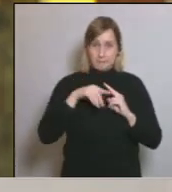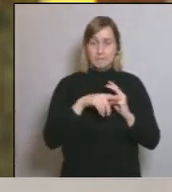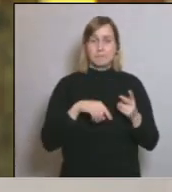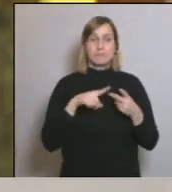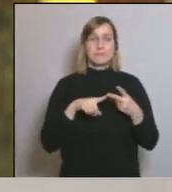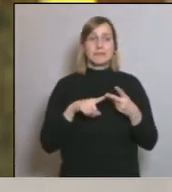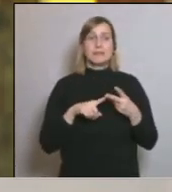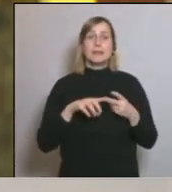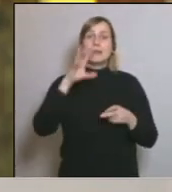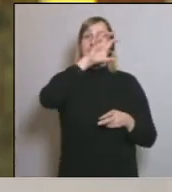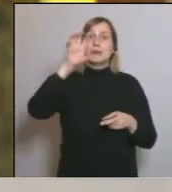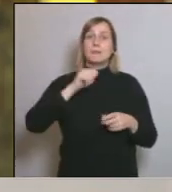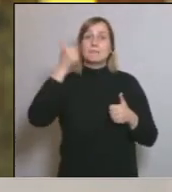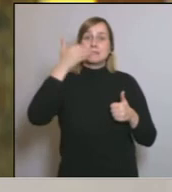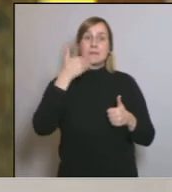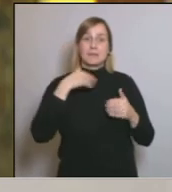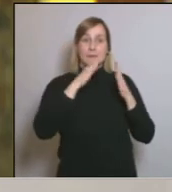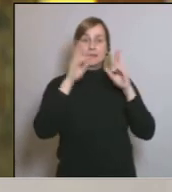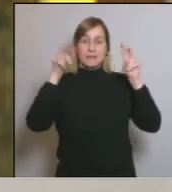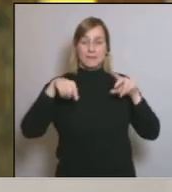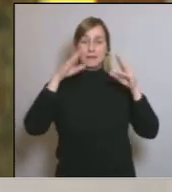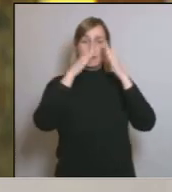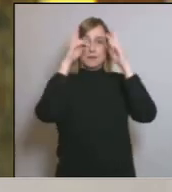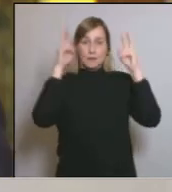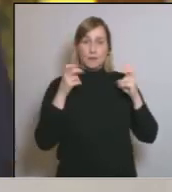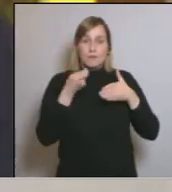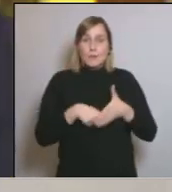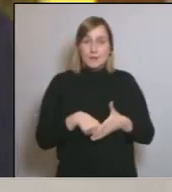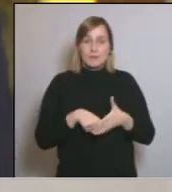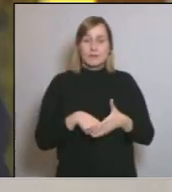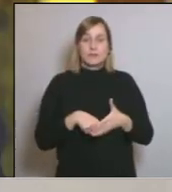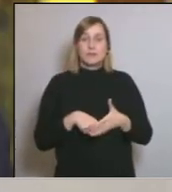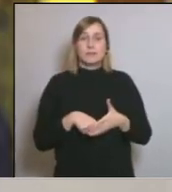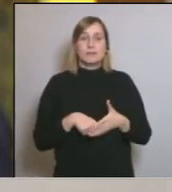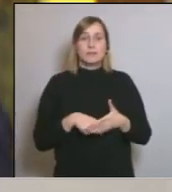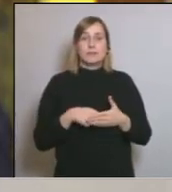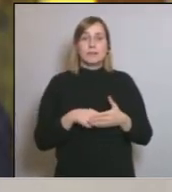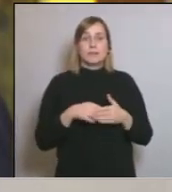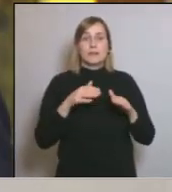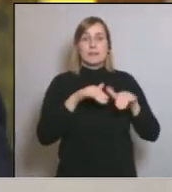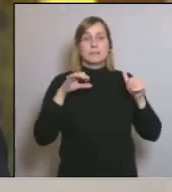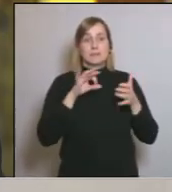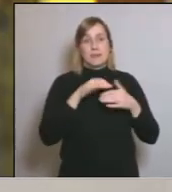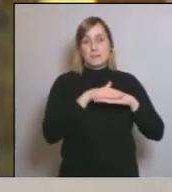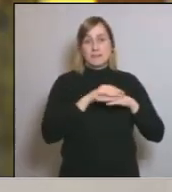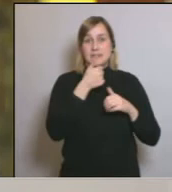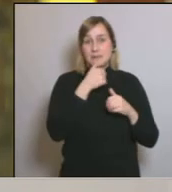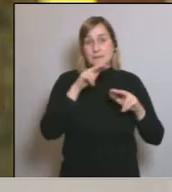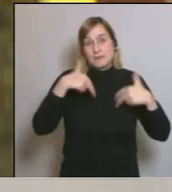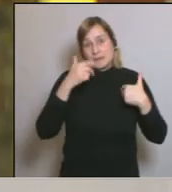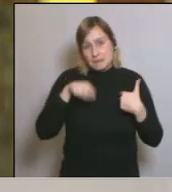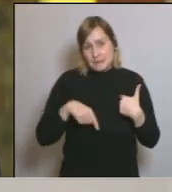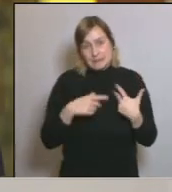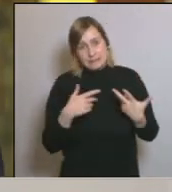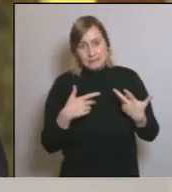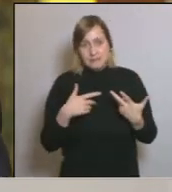quines han demanat aquest confinament total excepte serveis essencials, em permetrà també que